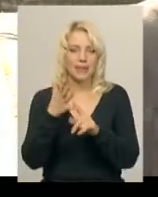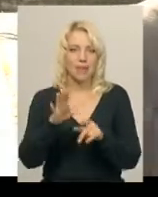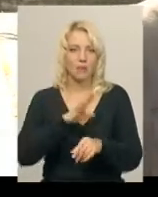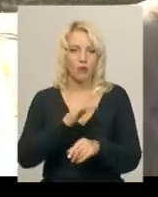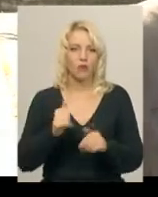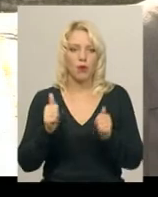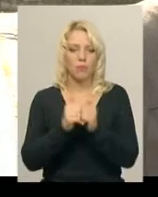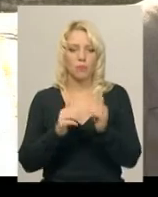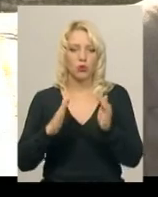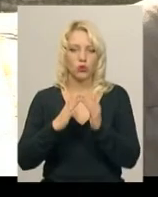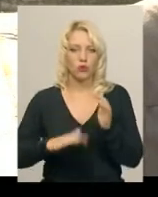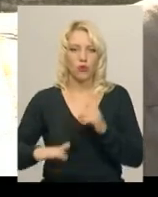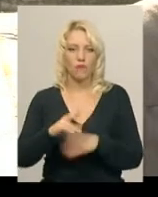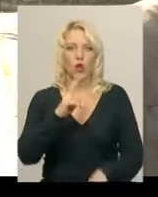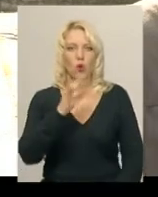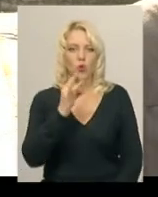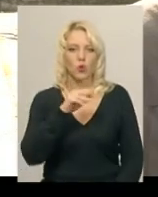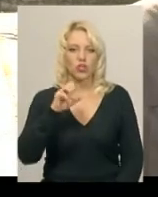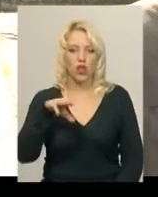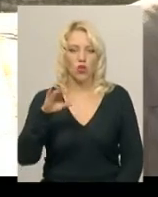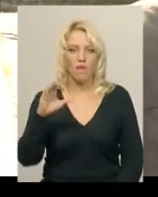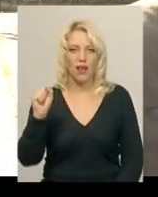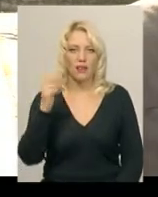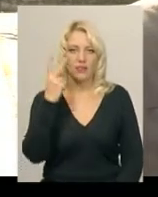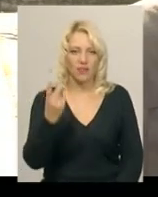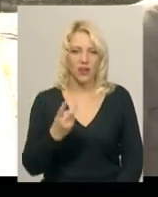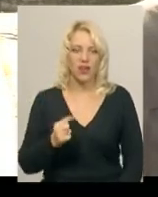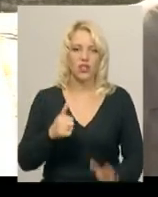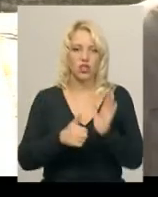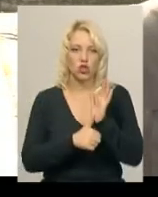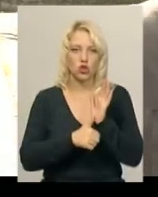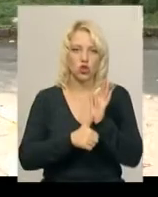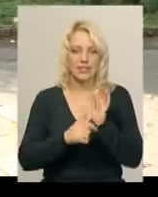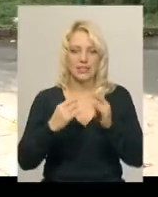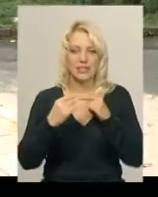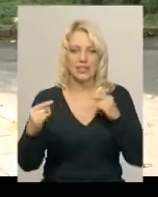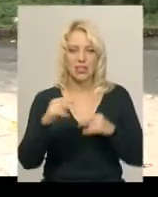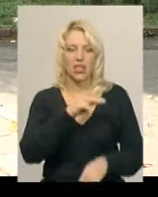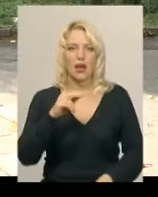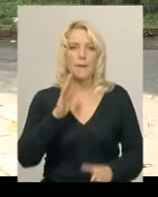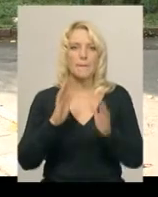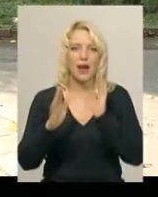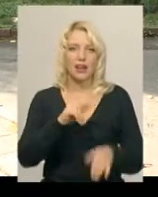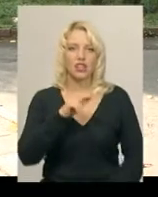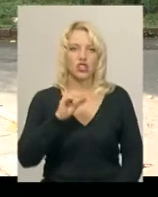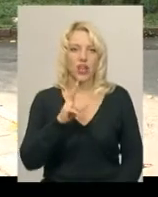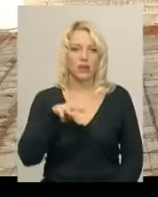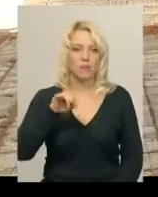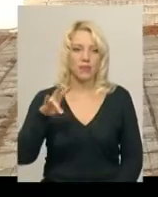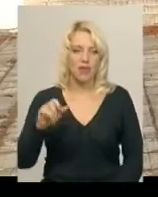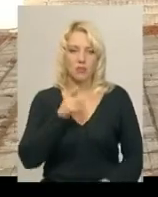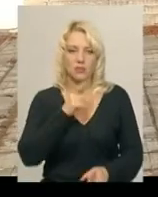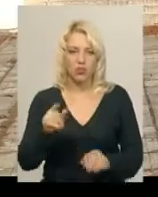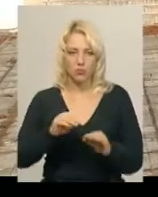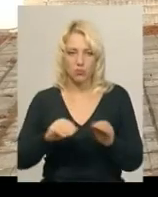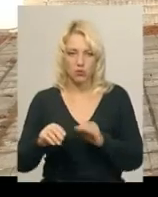прибудинковій території Курчатова 2 і це шостий стіл в парку імені Чекмана. Під час областування столів ремонтники стикнулися